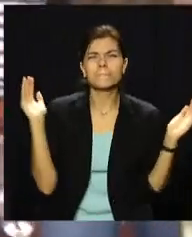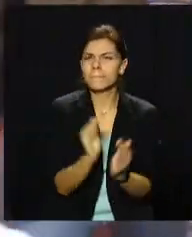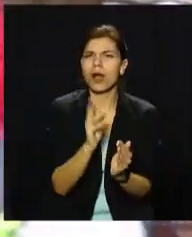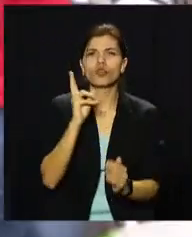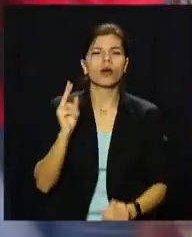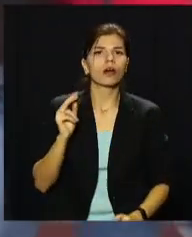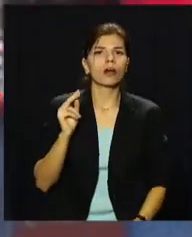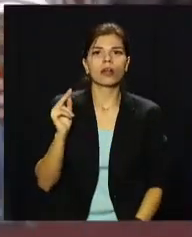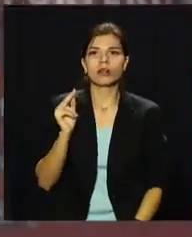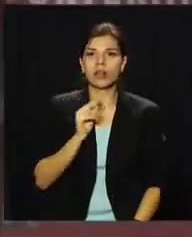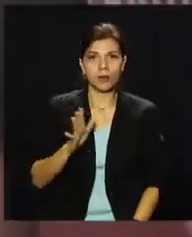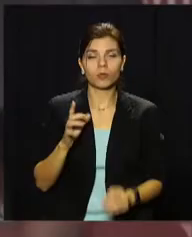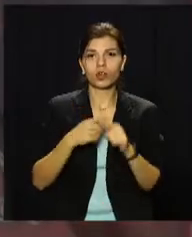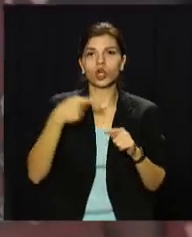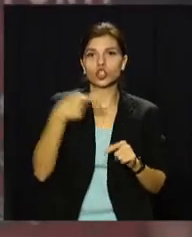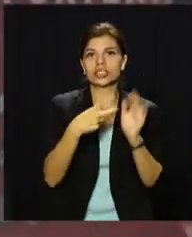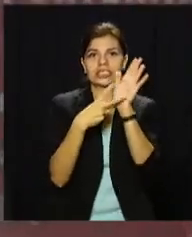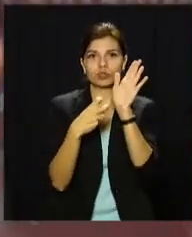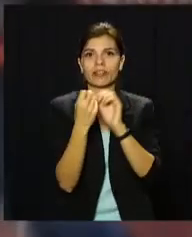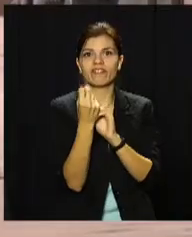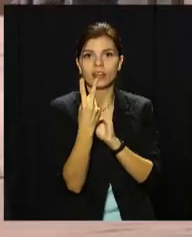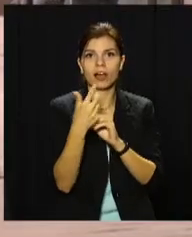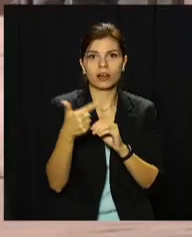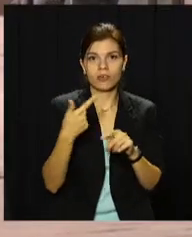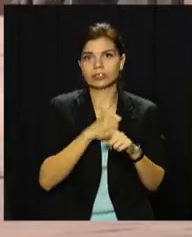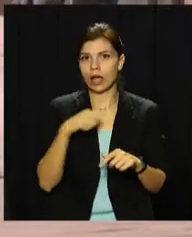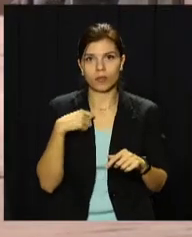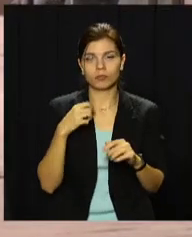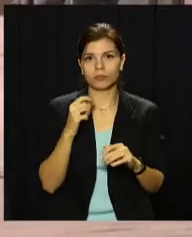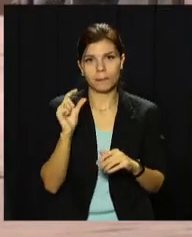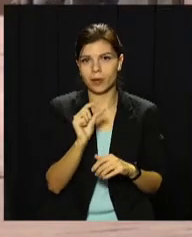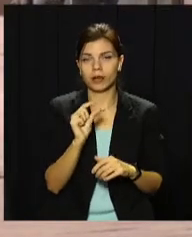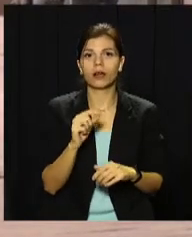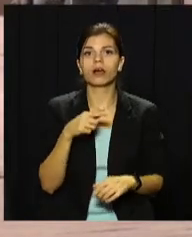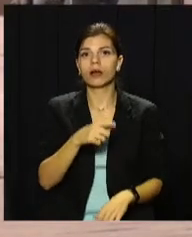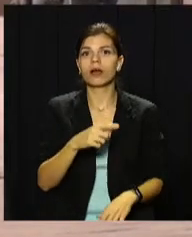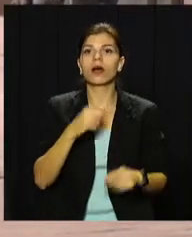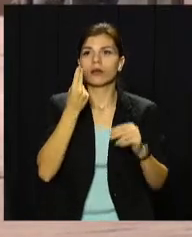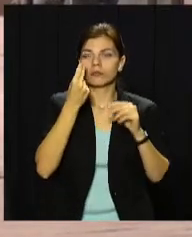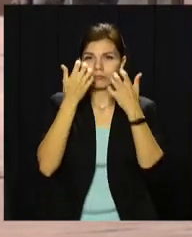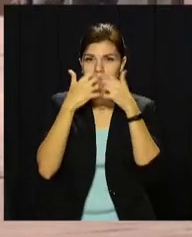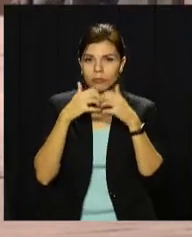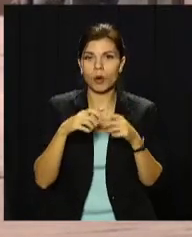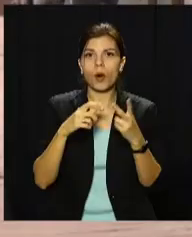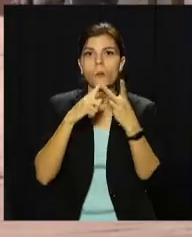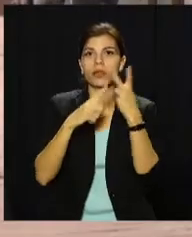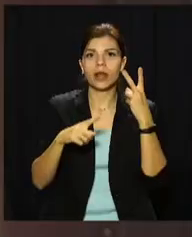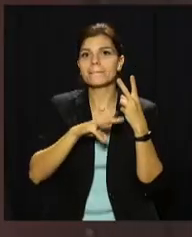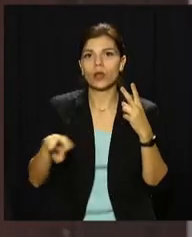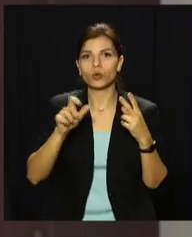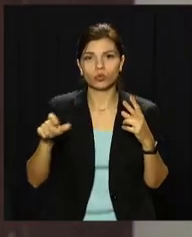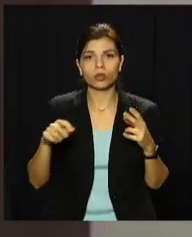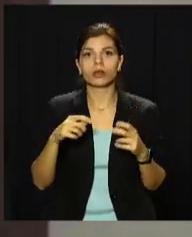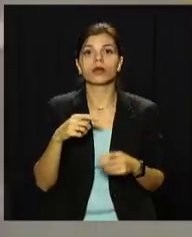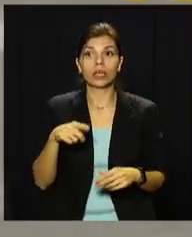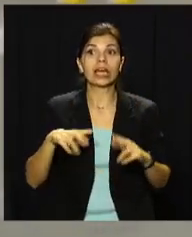непрацездатного пенсіонера – 1712 гривень. Пенсію перерахували півтора мільйона українців. Серед них понад 106